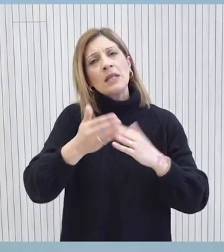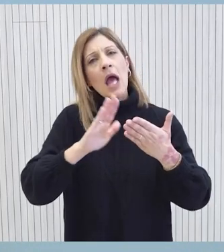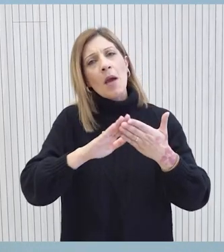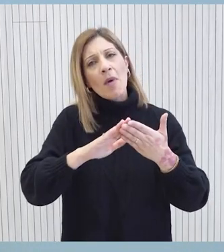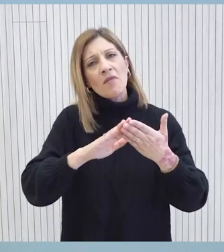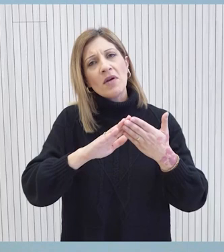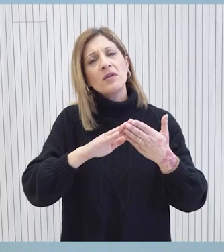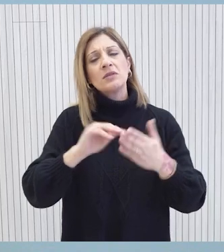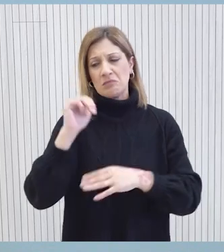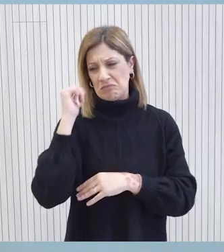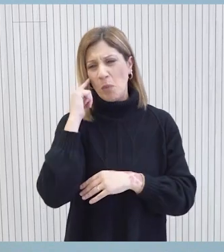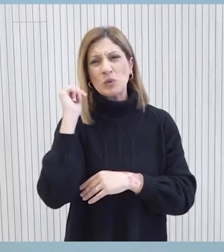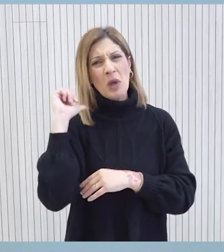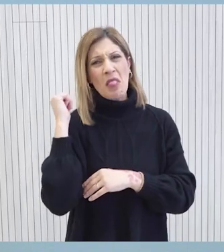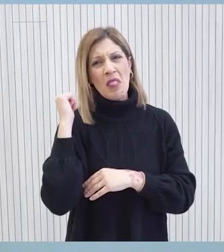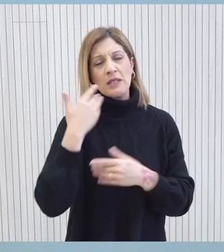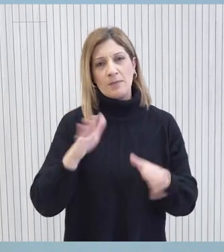Νομίζω ότι είναι χθες που είχε χάνει μια επικοινωνία.